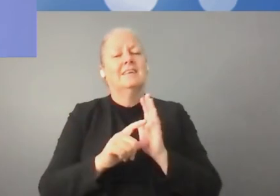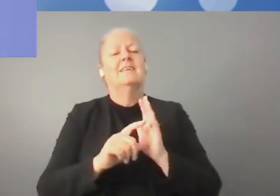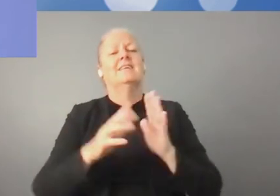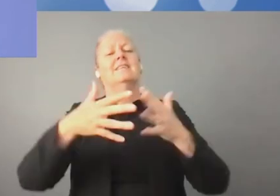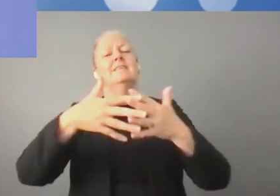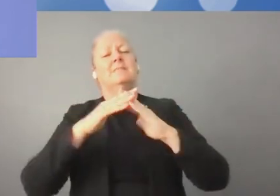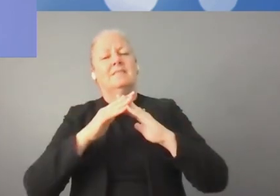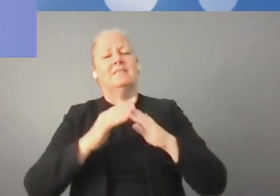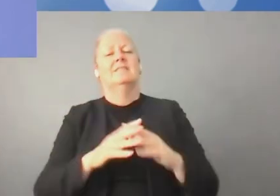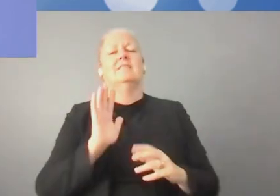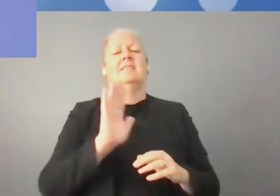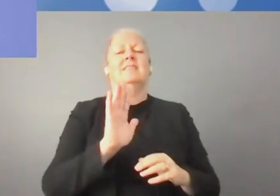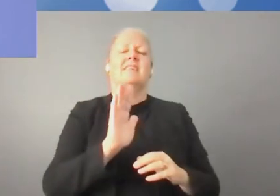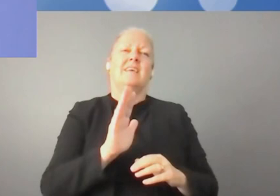temps,